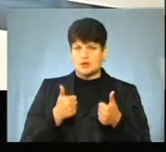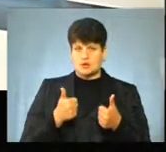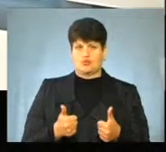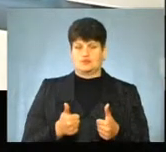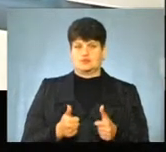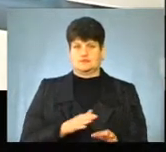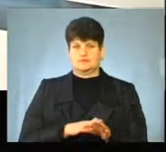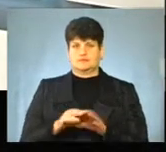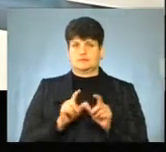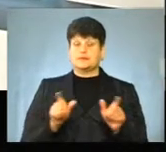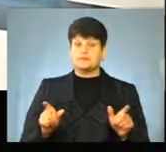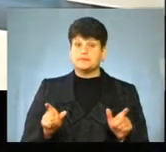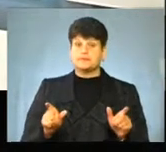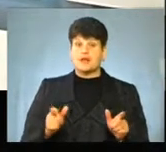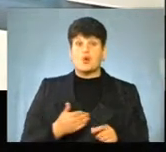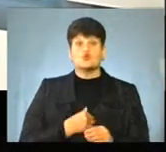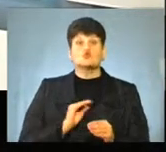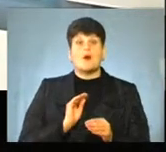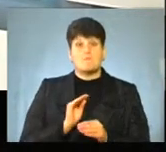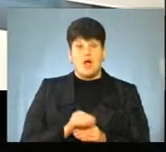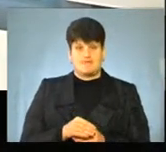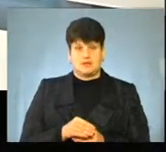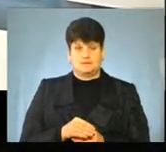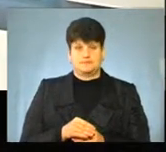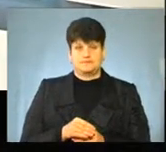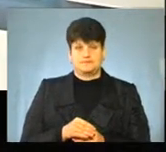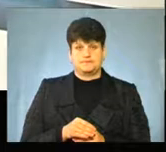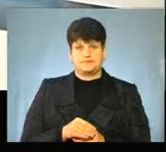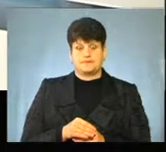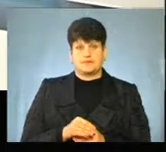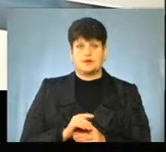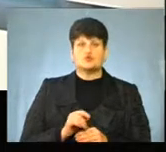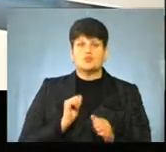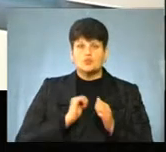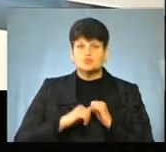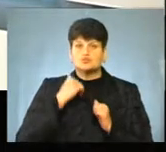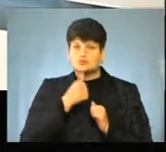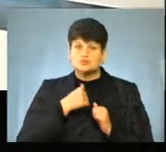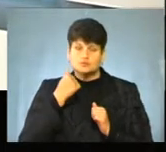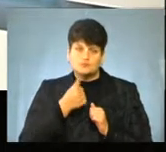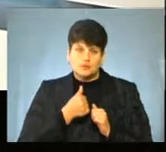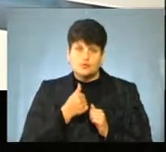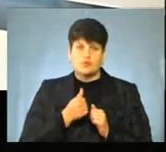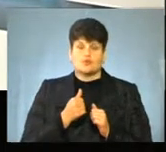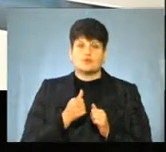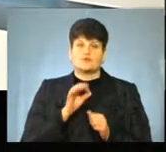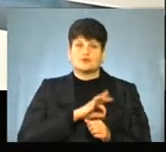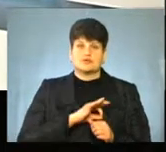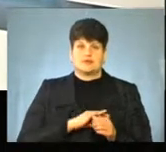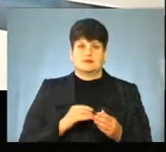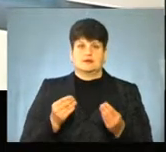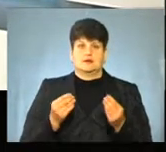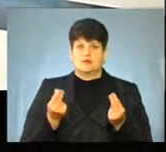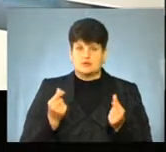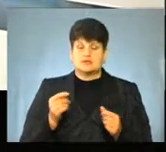об'єкт реалізували? Я ще хочу додати, що з року в рік освоєння субвенцій покращується. Так, у